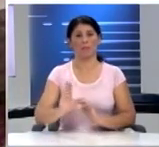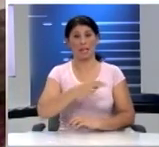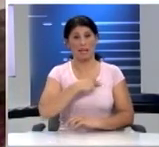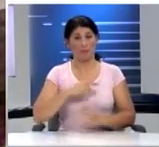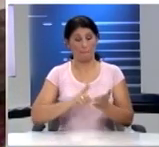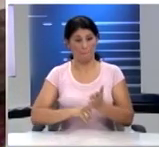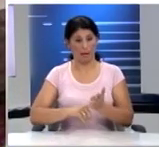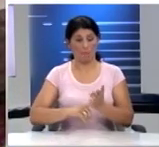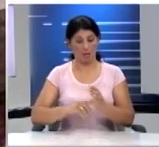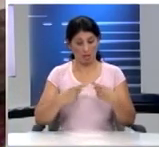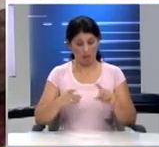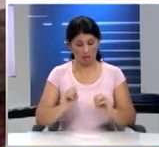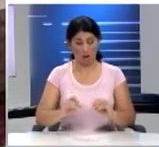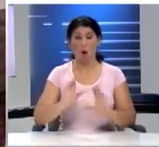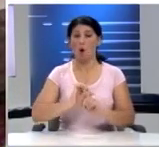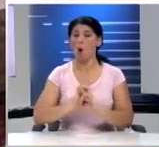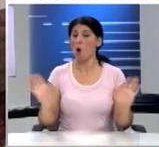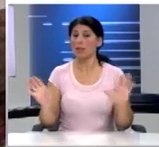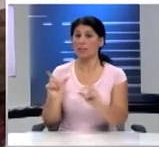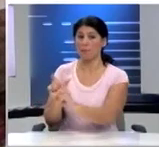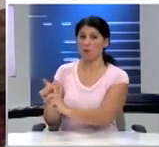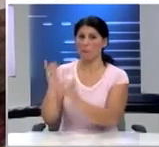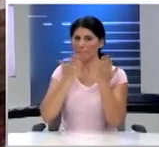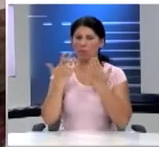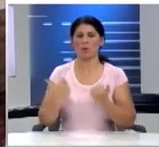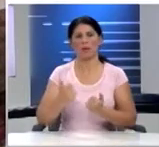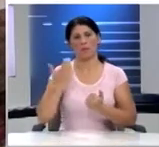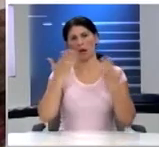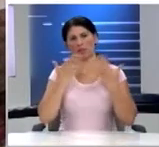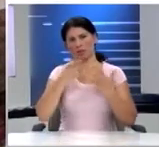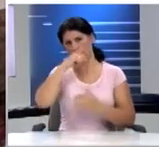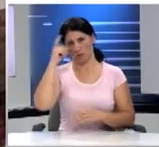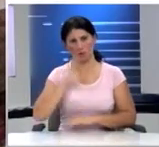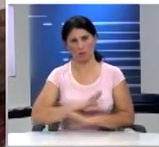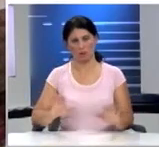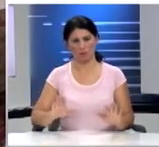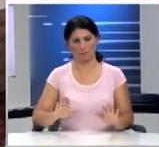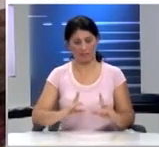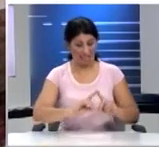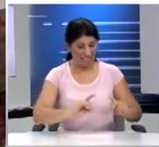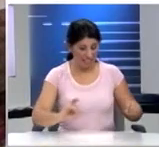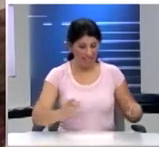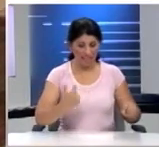χωρίς να αποκλείουν από την εκπαιδευτική διαδικασία μαθητές που έχουν μαθησιακές δυσκολίες Η διδακτέα ύλη είναι κοινή για όλους